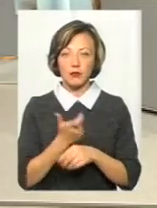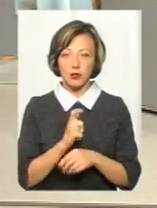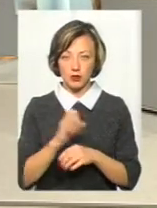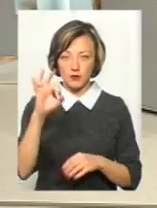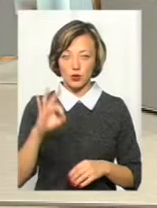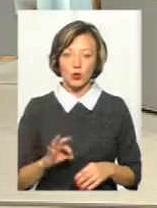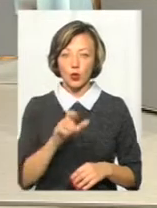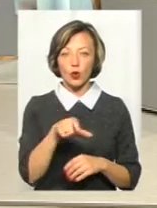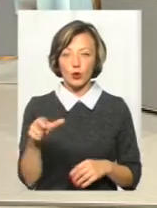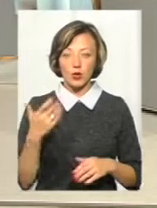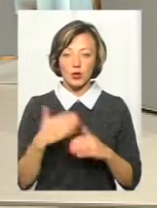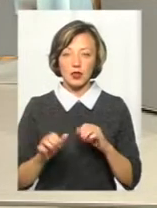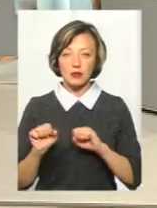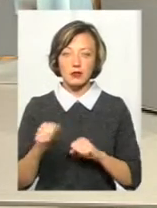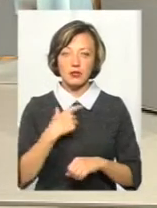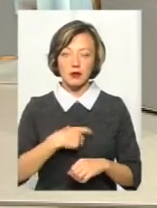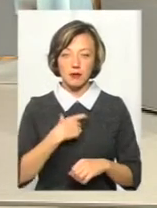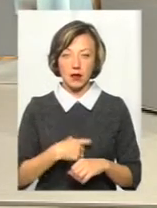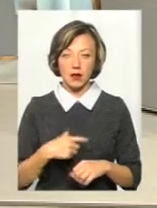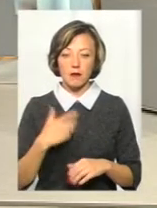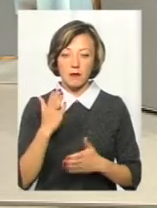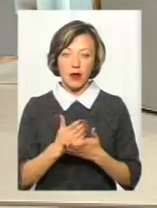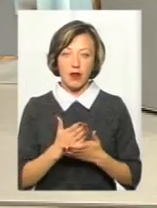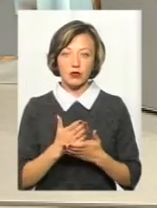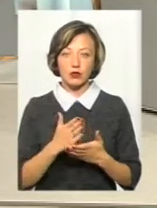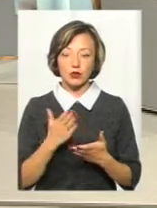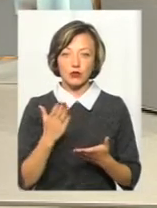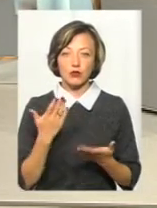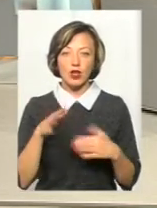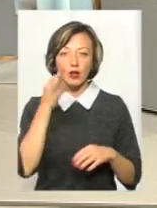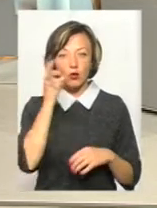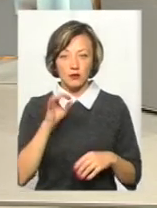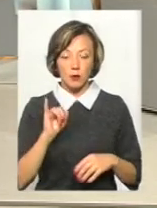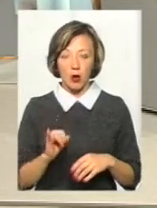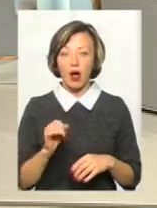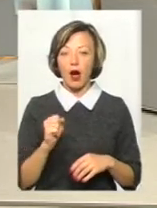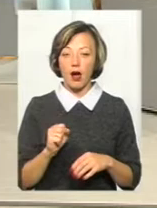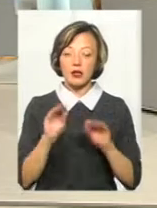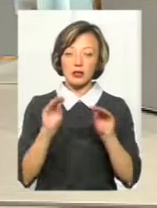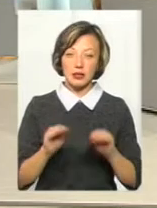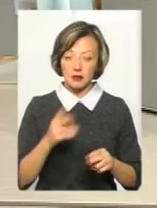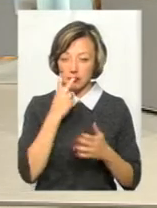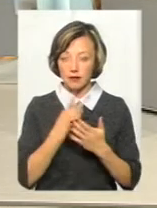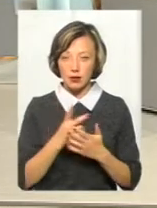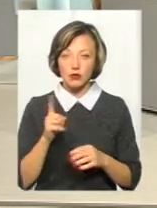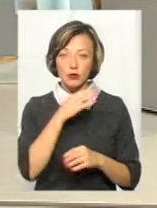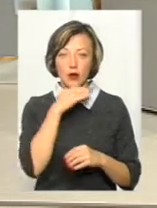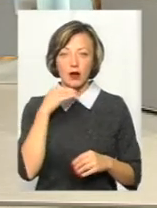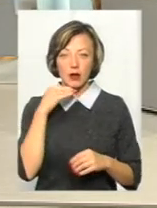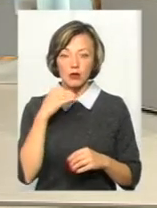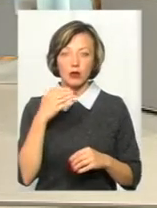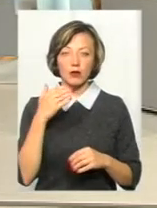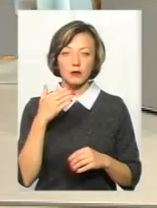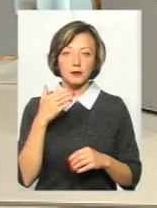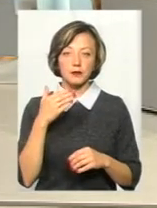відсоток людей вже перестраховують себе, маючи якісь наслідки. Але ще статистика говорить про те, що багато варіантів,